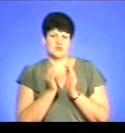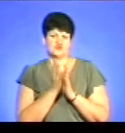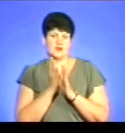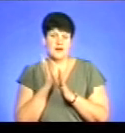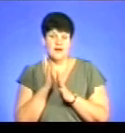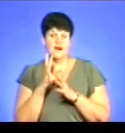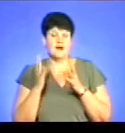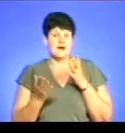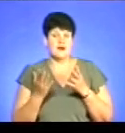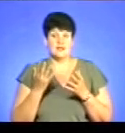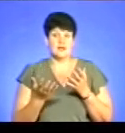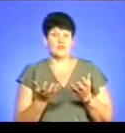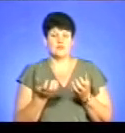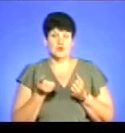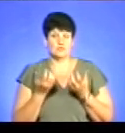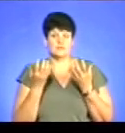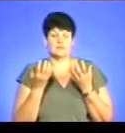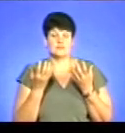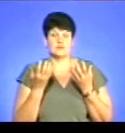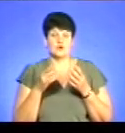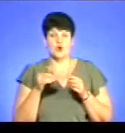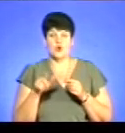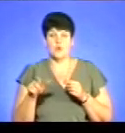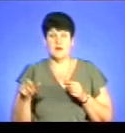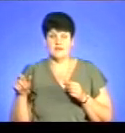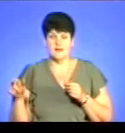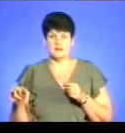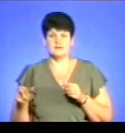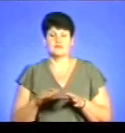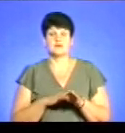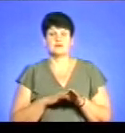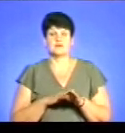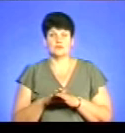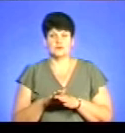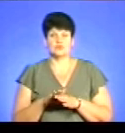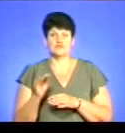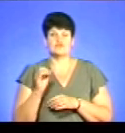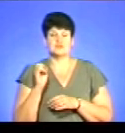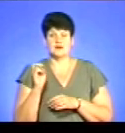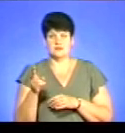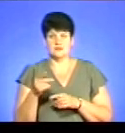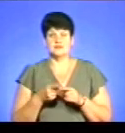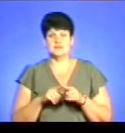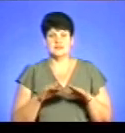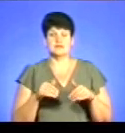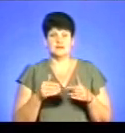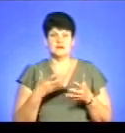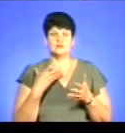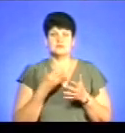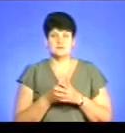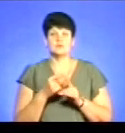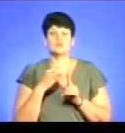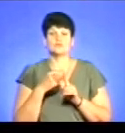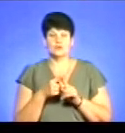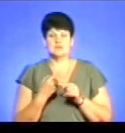основному прийом громадян здійснюють в ЖЕКах. Тобто, це дало свій позитив, це